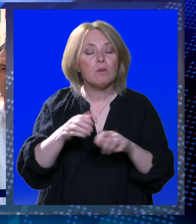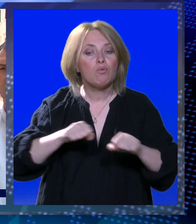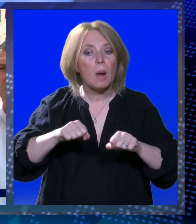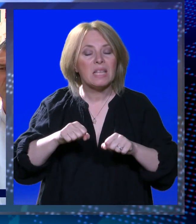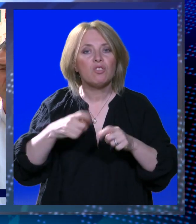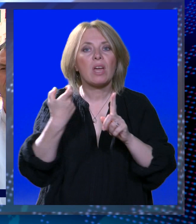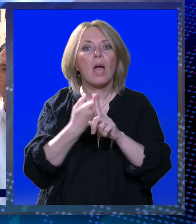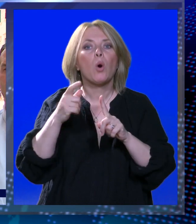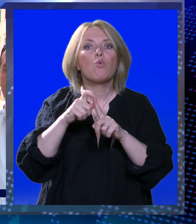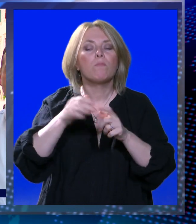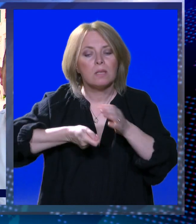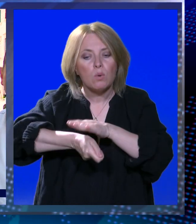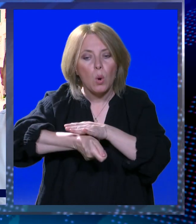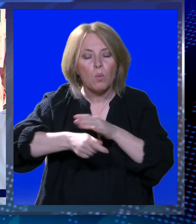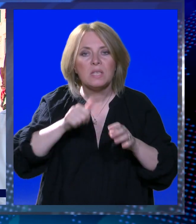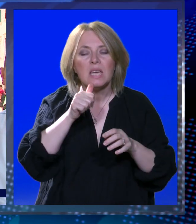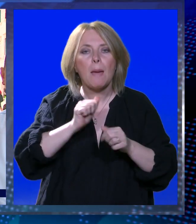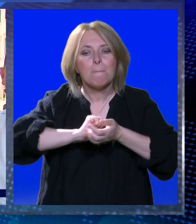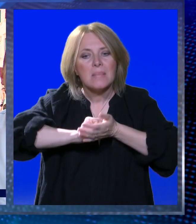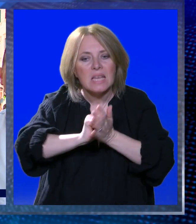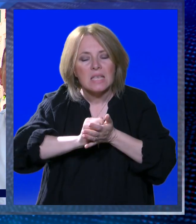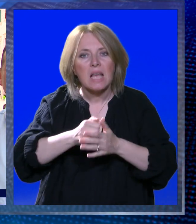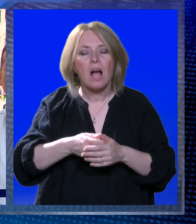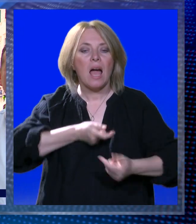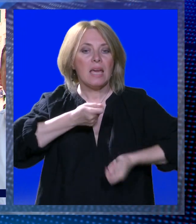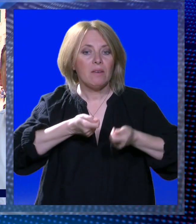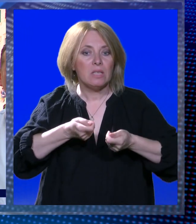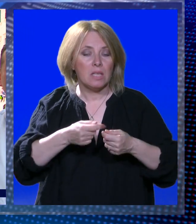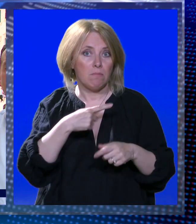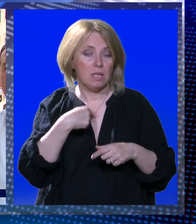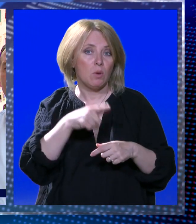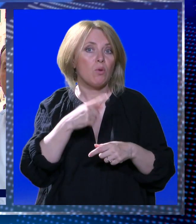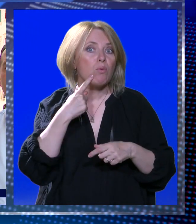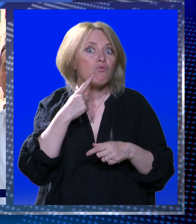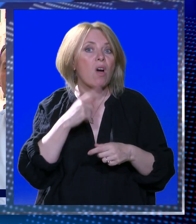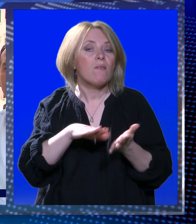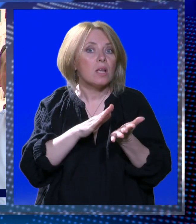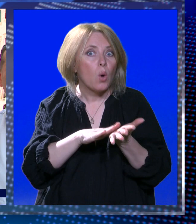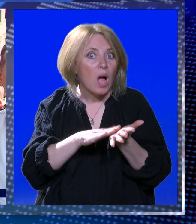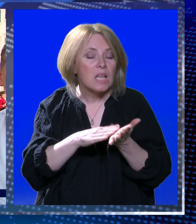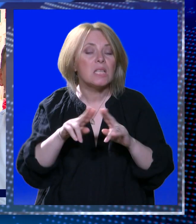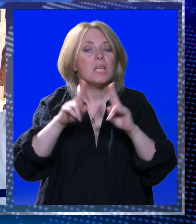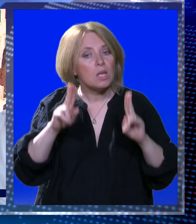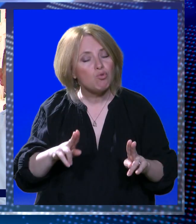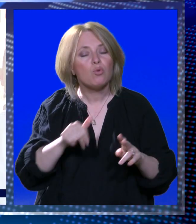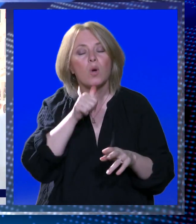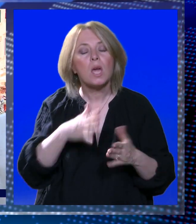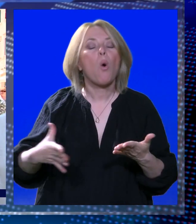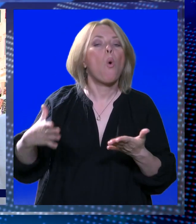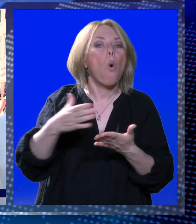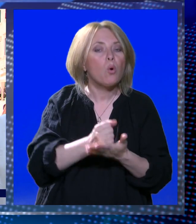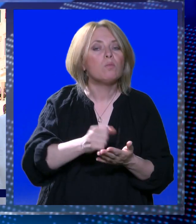političke korupcije i pritisaka investitora. I mi smo tu spregu osporavali sudski na sudovima i bili uspješni u tome.